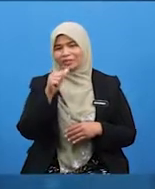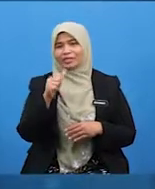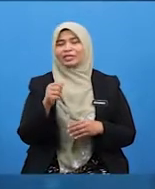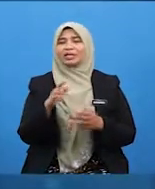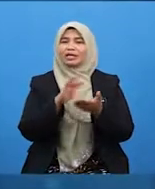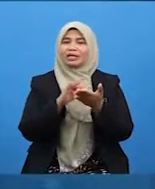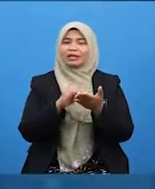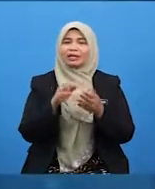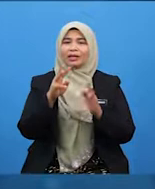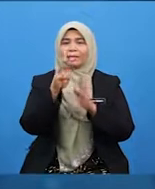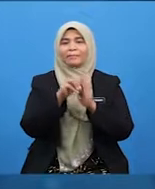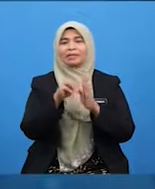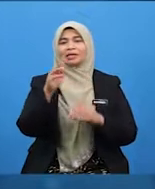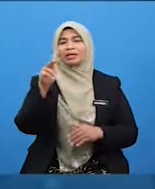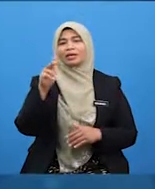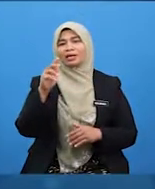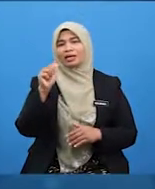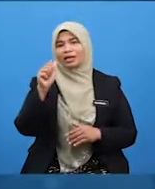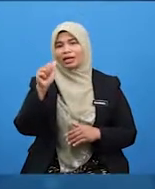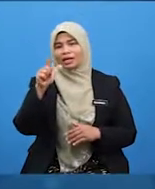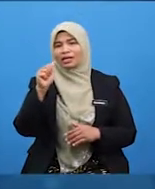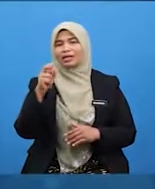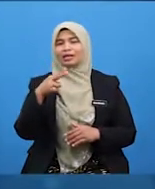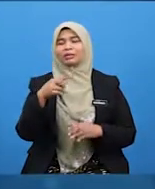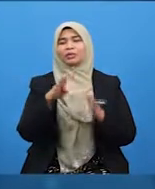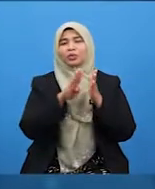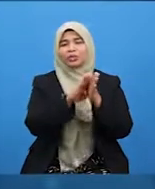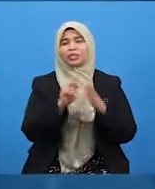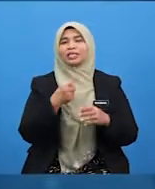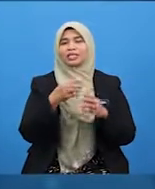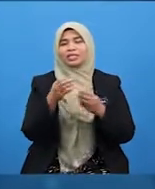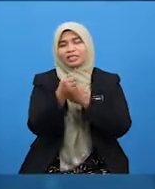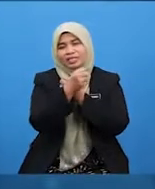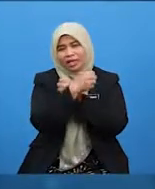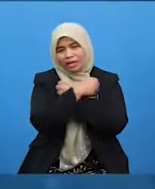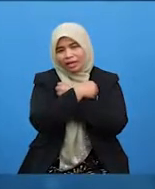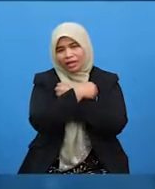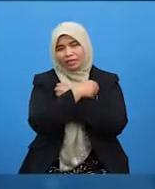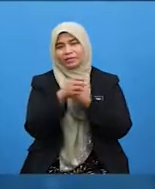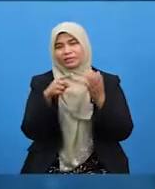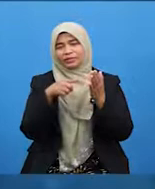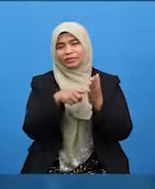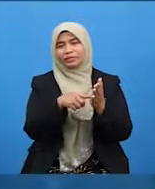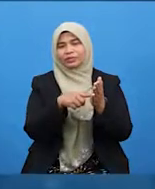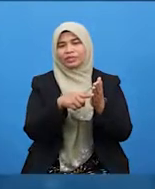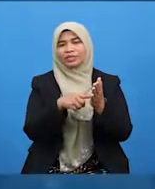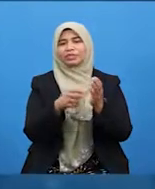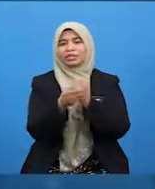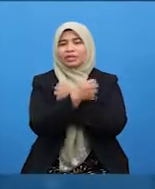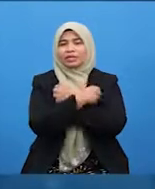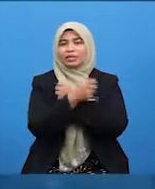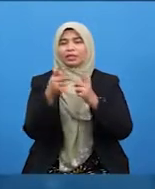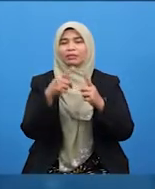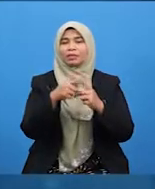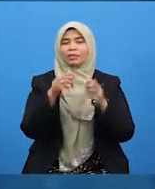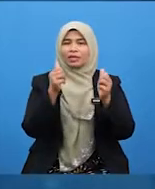mengalah juga tanda sayang. Tunjukkan tanda sayang kepada ahli keluarga